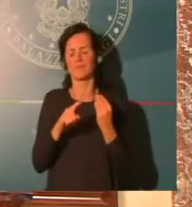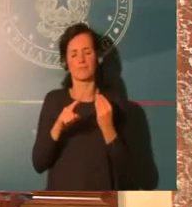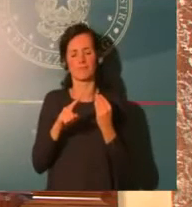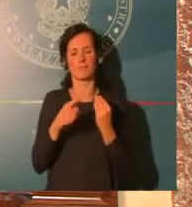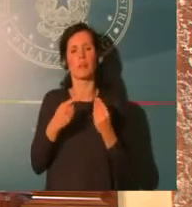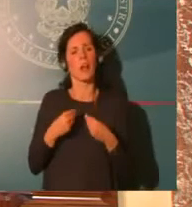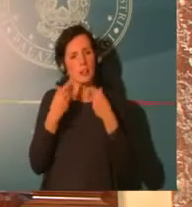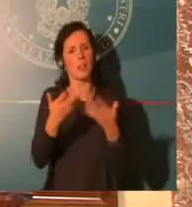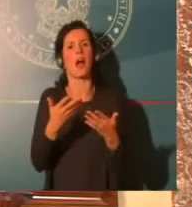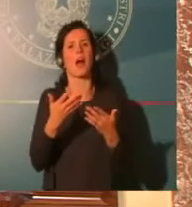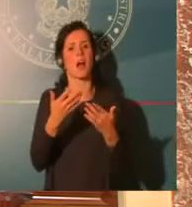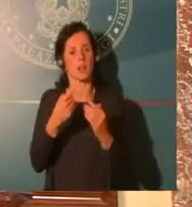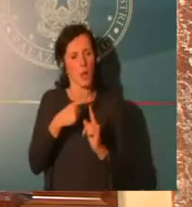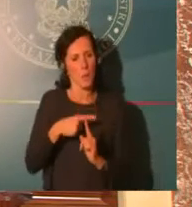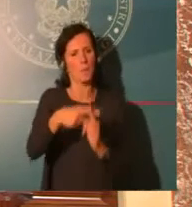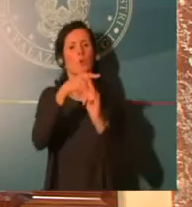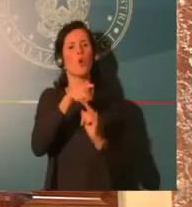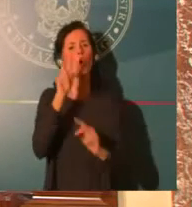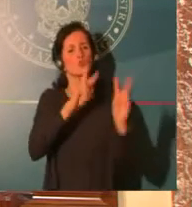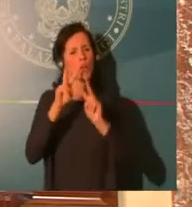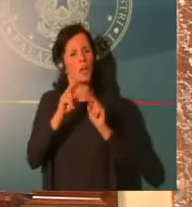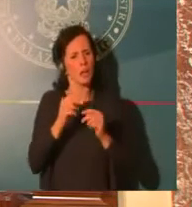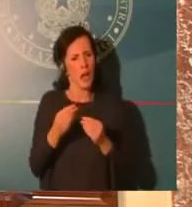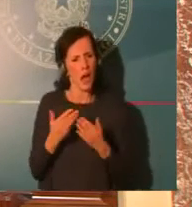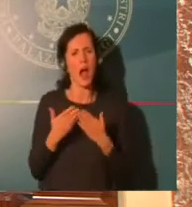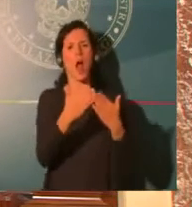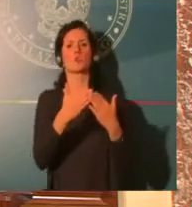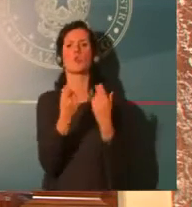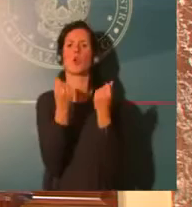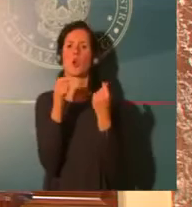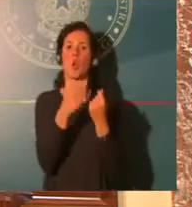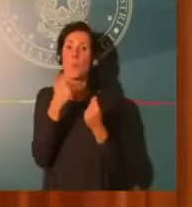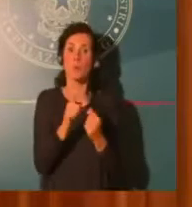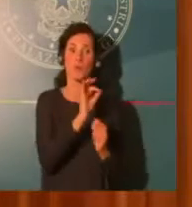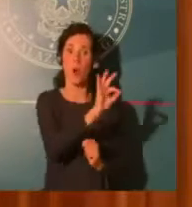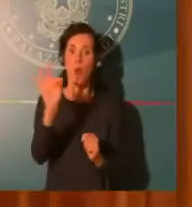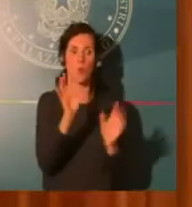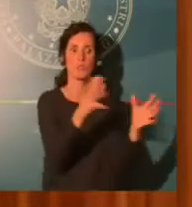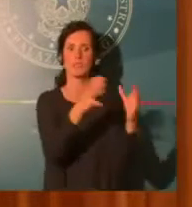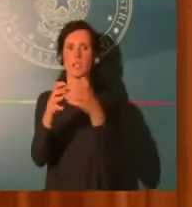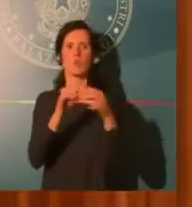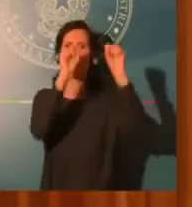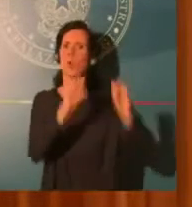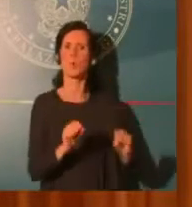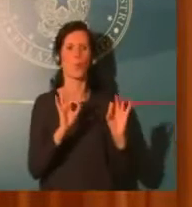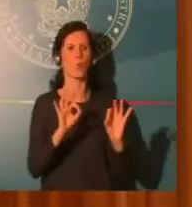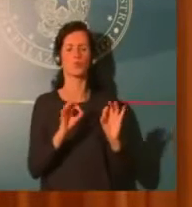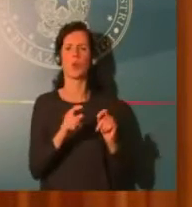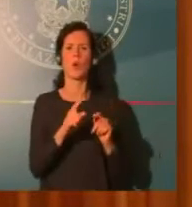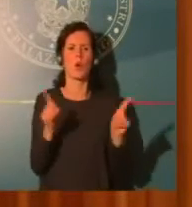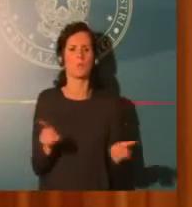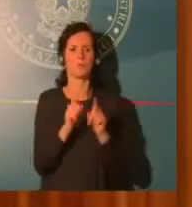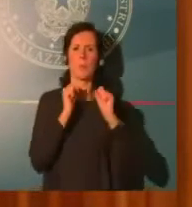come le palestre, le piscine, quindi dove si è intervenuti con una chiusura totale, teatri, cinema.